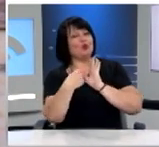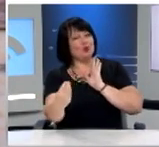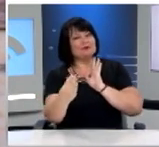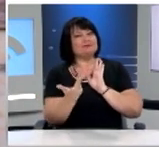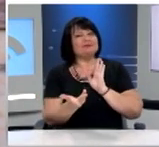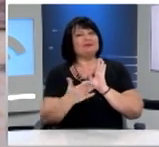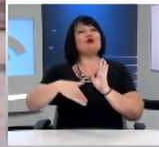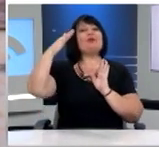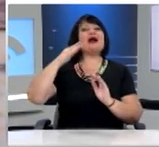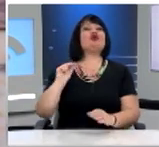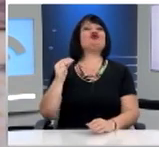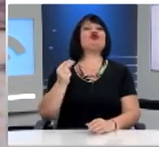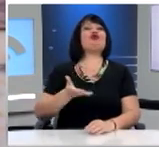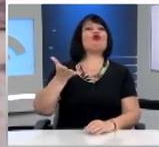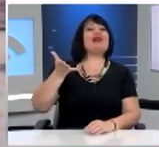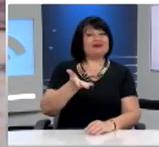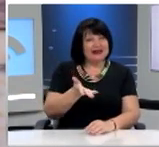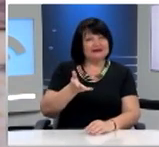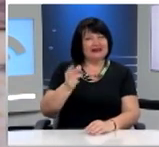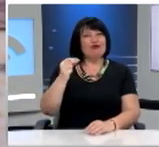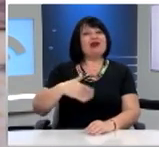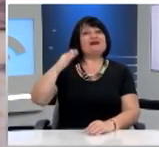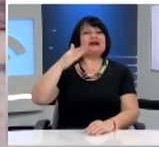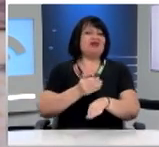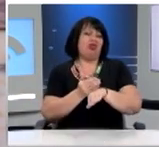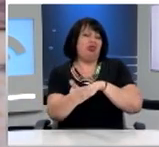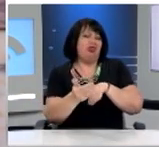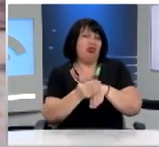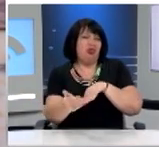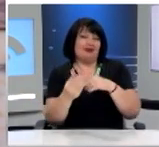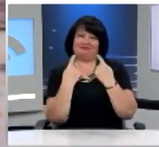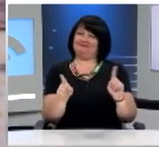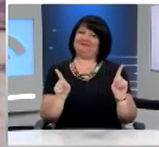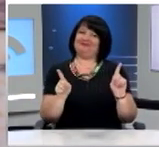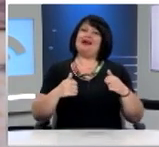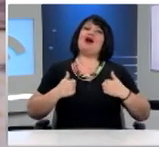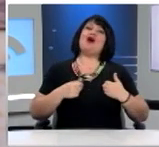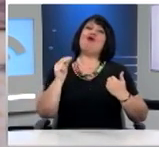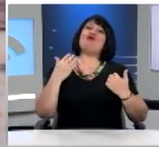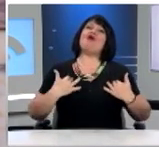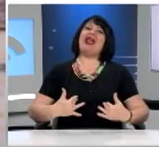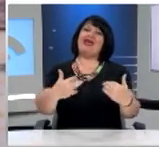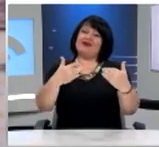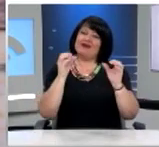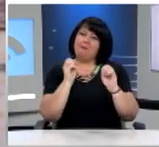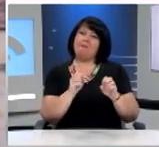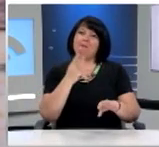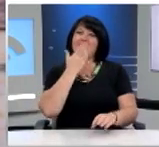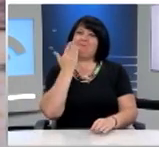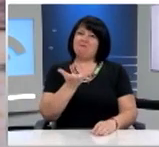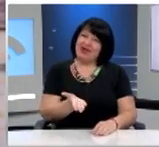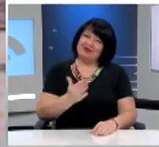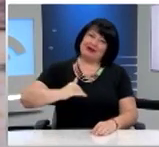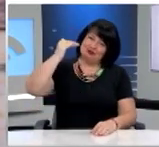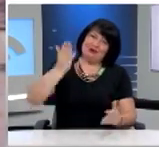βουλευτές, που συνήθως δεν τηρούν τον χρόνο τους. Ας πρωτοτυπήσει η Βουλή των Εφήβων και ας διδάξει και τη Βουλή